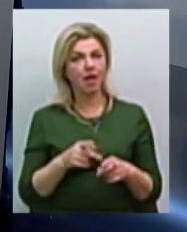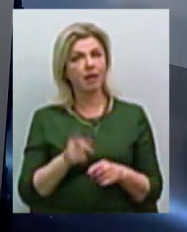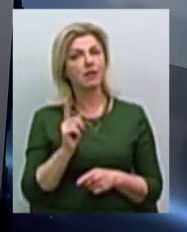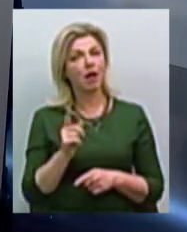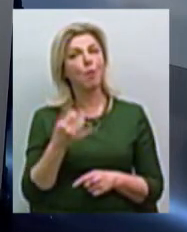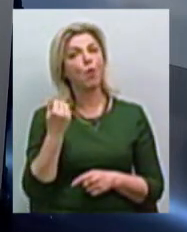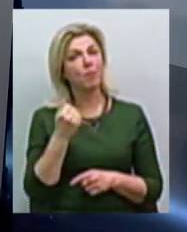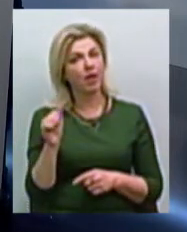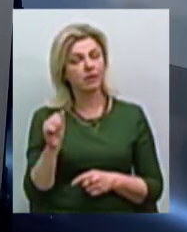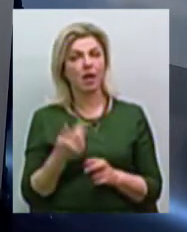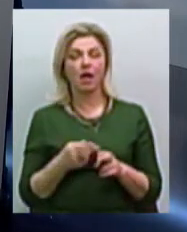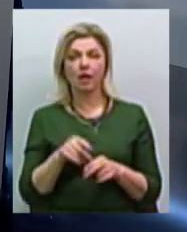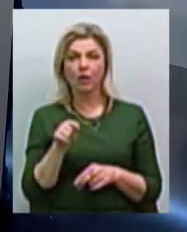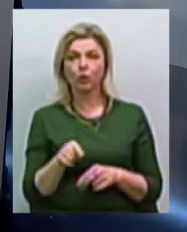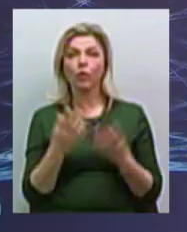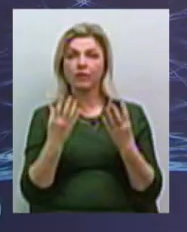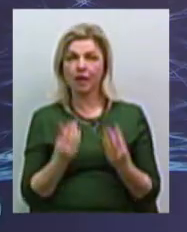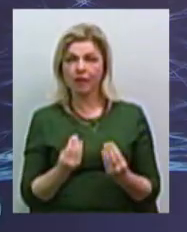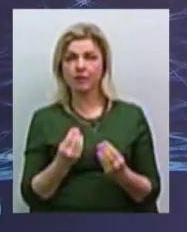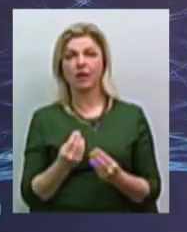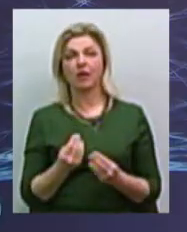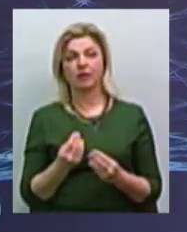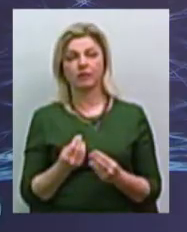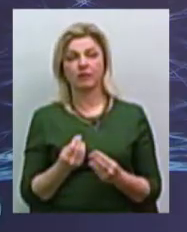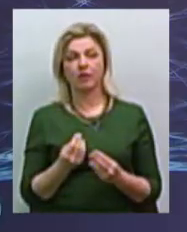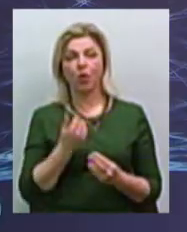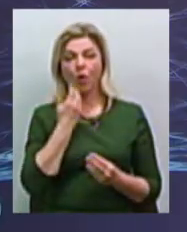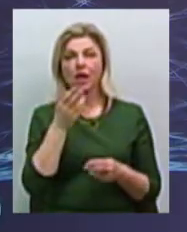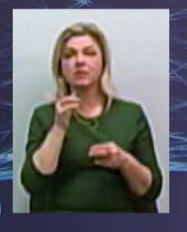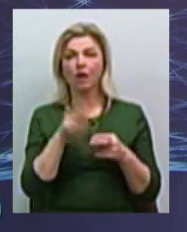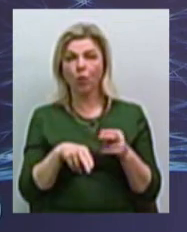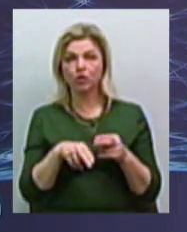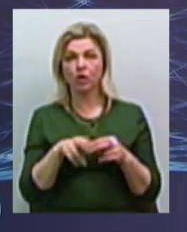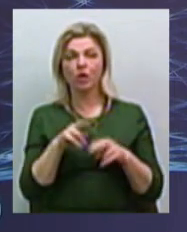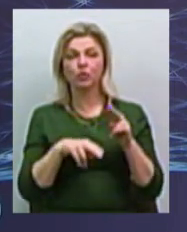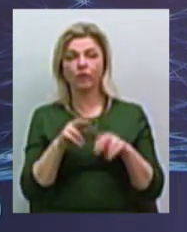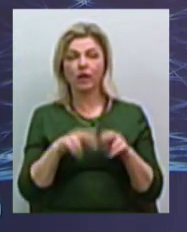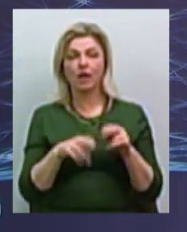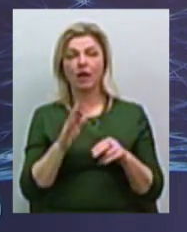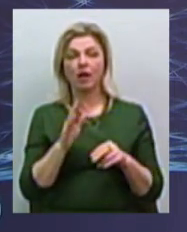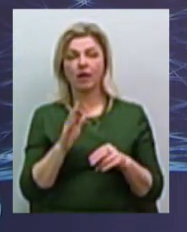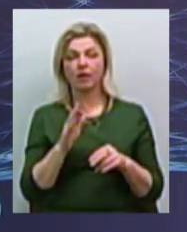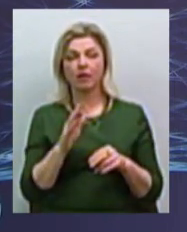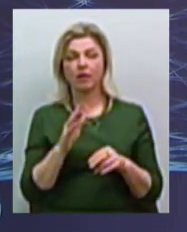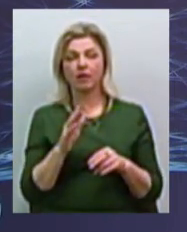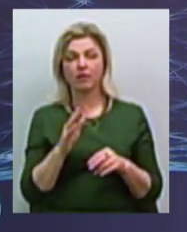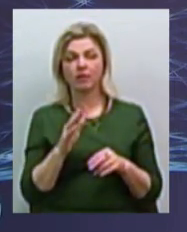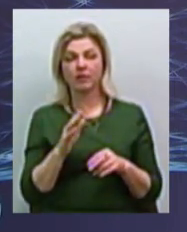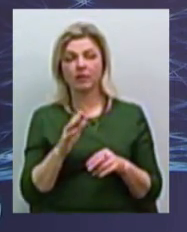це той день, коли закінчили строительство 30 ноября,